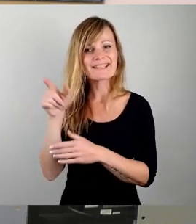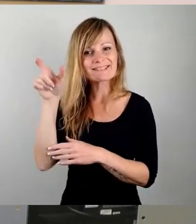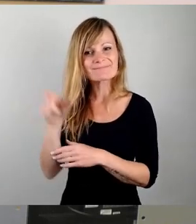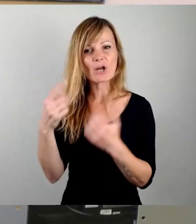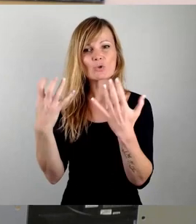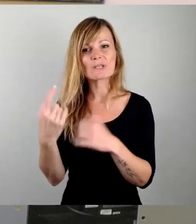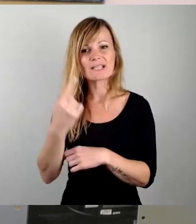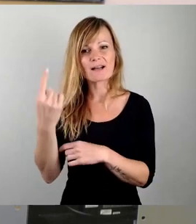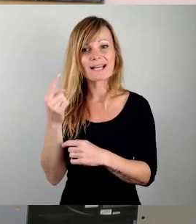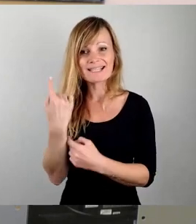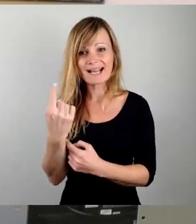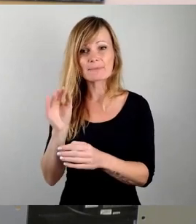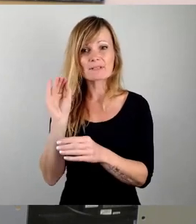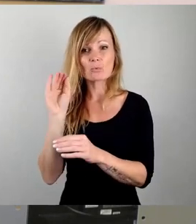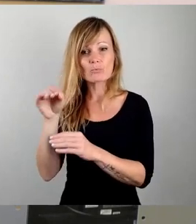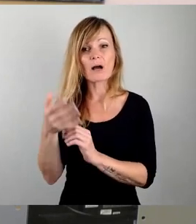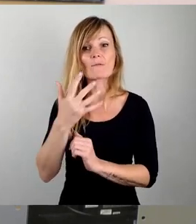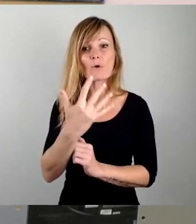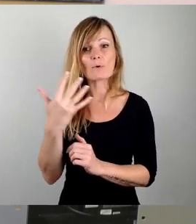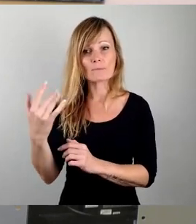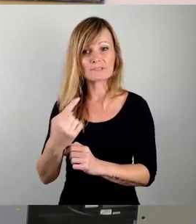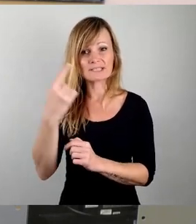über 55 Jahren seine Garage selber errichtet.